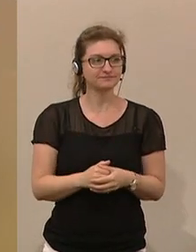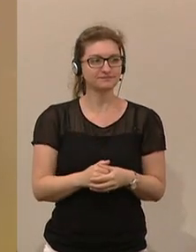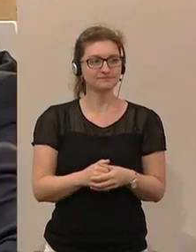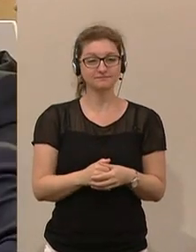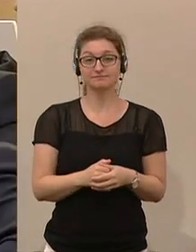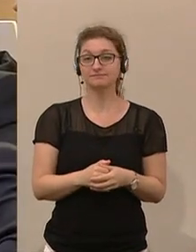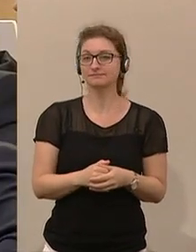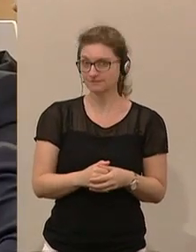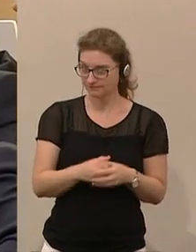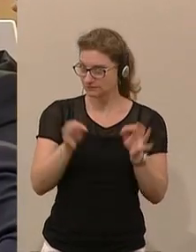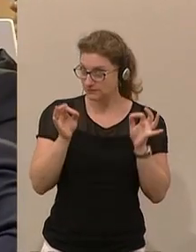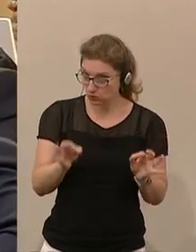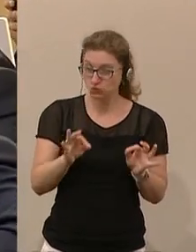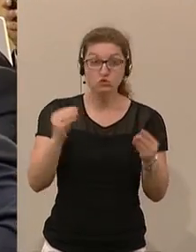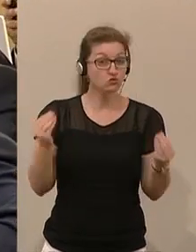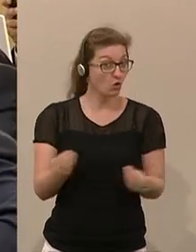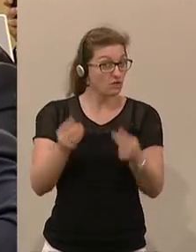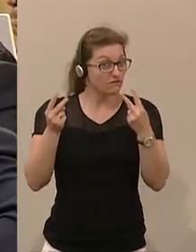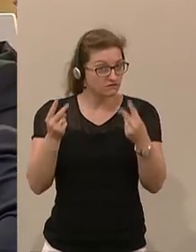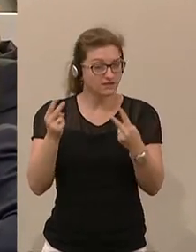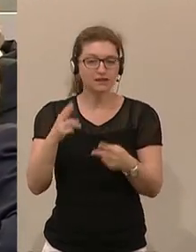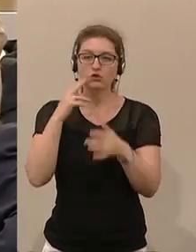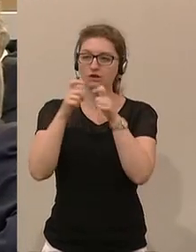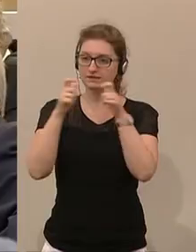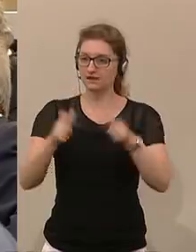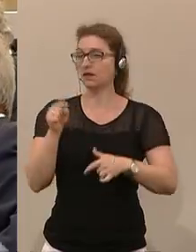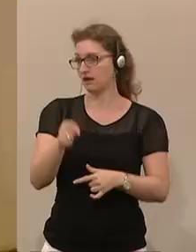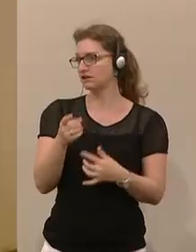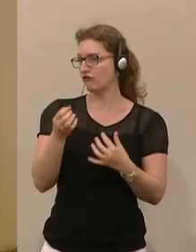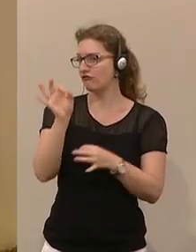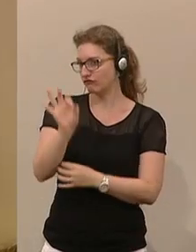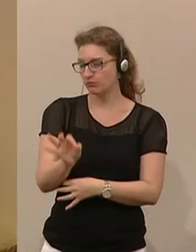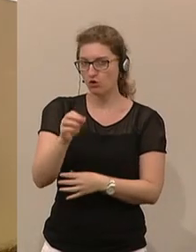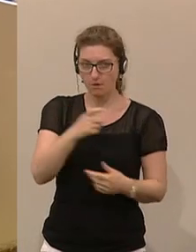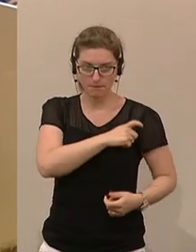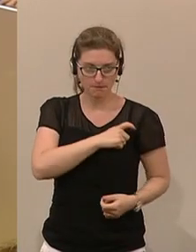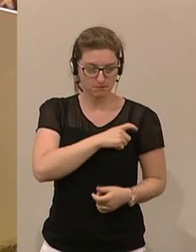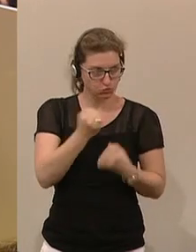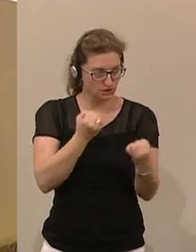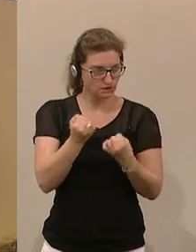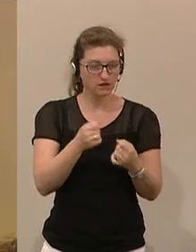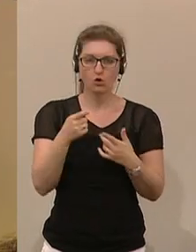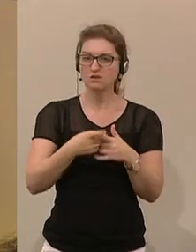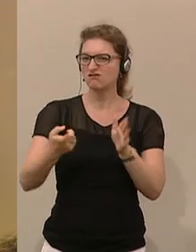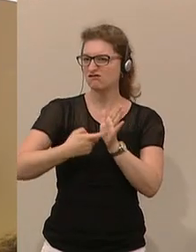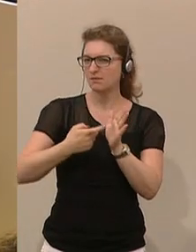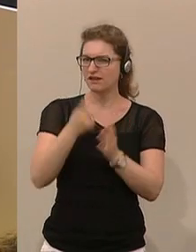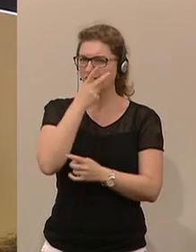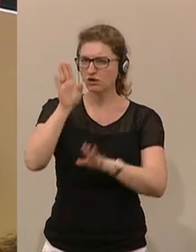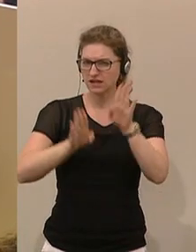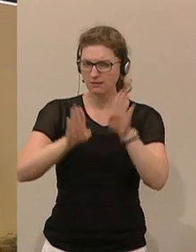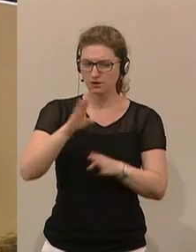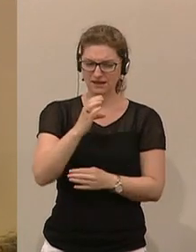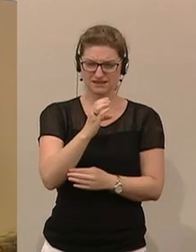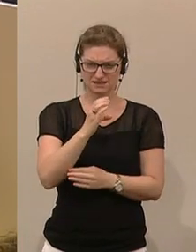um Konzerne geht. Das ist jetzt freiheitliche Politik. Und dann steht verbindliche Volksabstimmen zu CETA und TTIP,